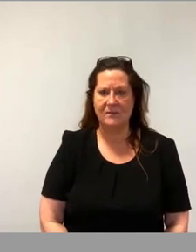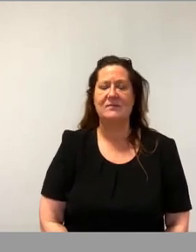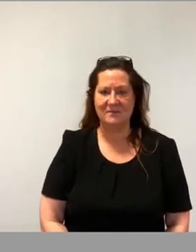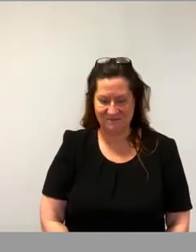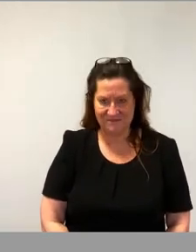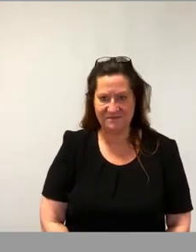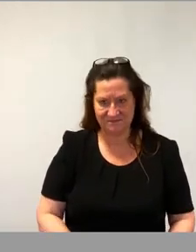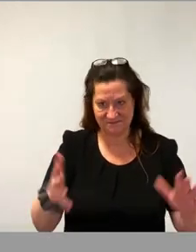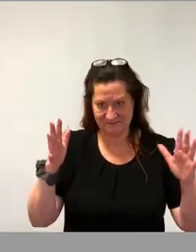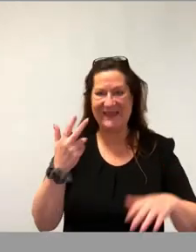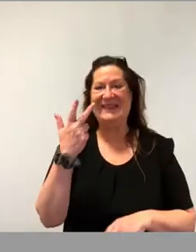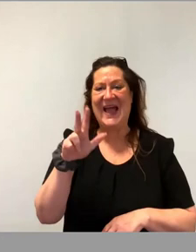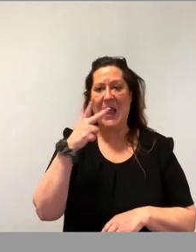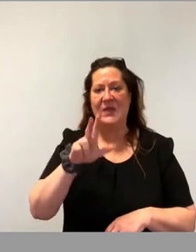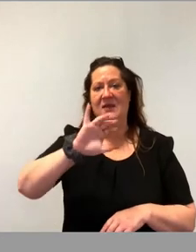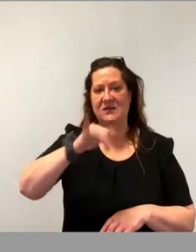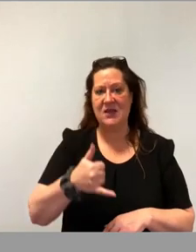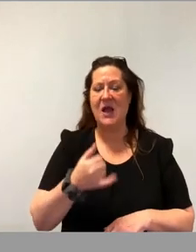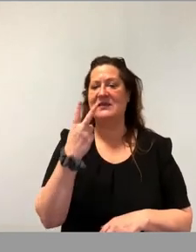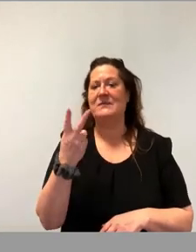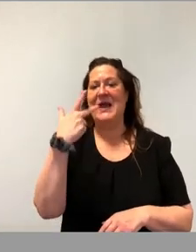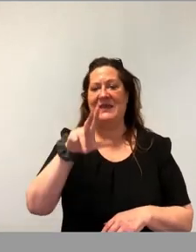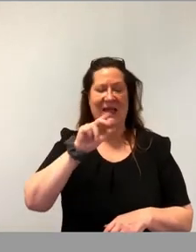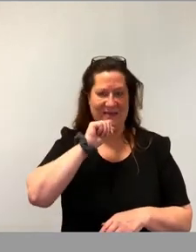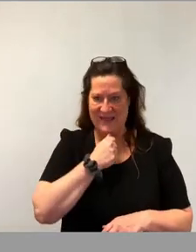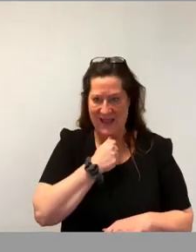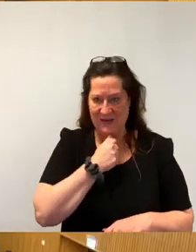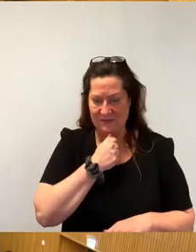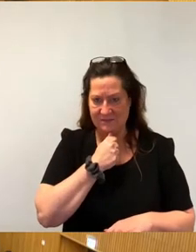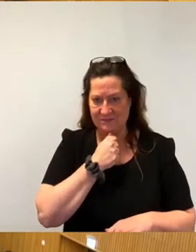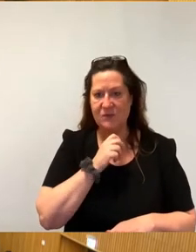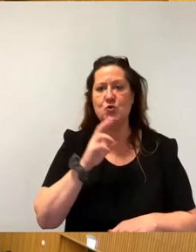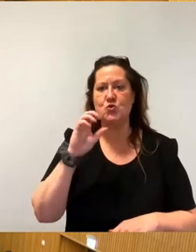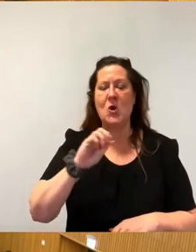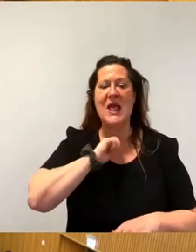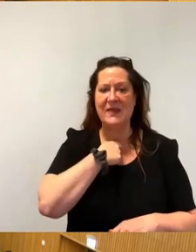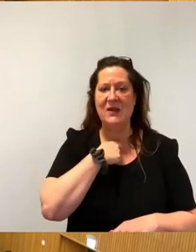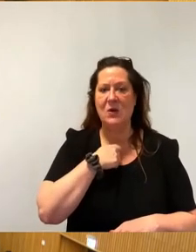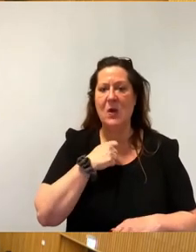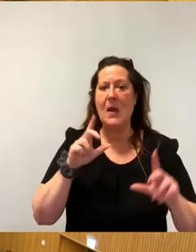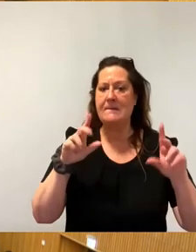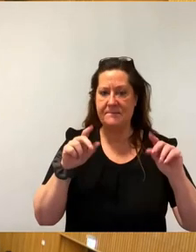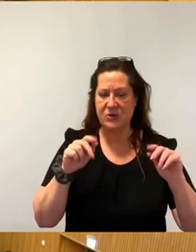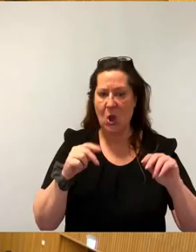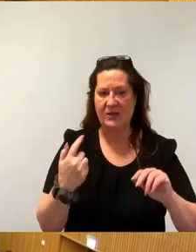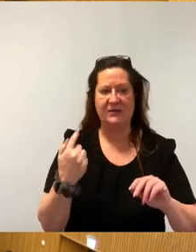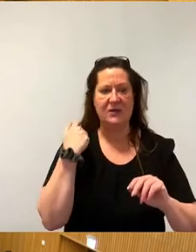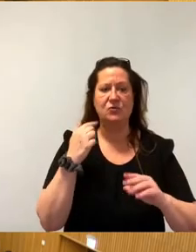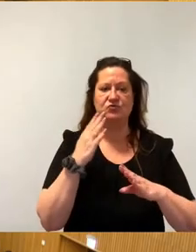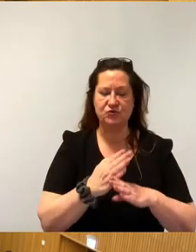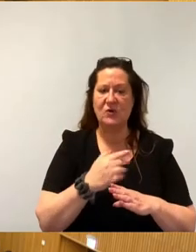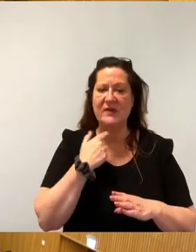33 Ja stimmen, 32 Nein stimmen, 0 Enthaltung. Und entsprechend, wir haben das so namentlich festgehalten.